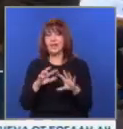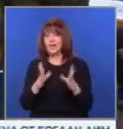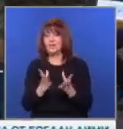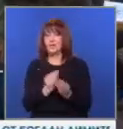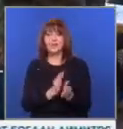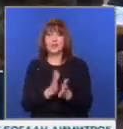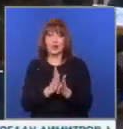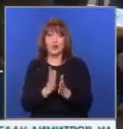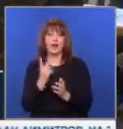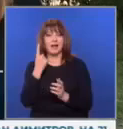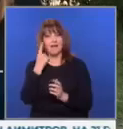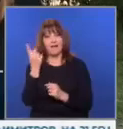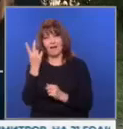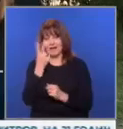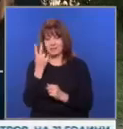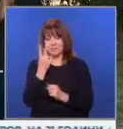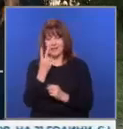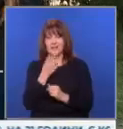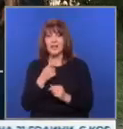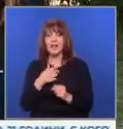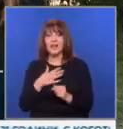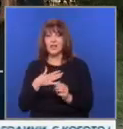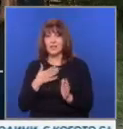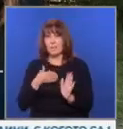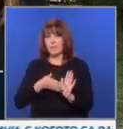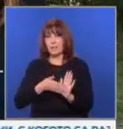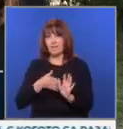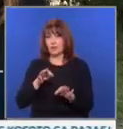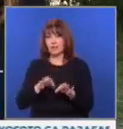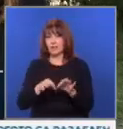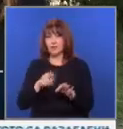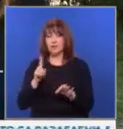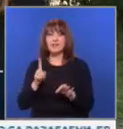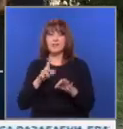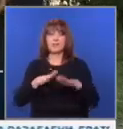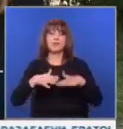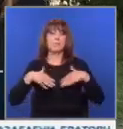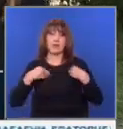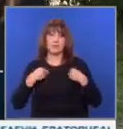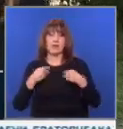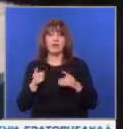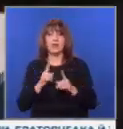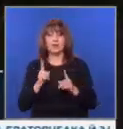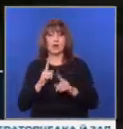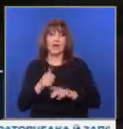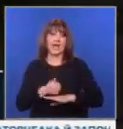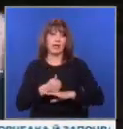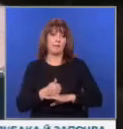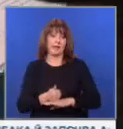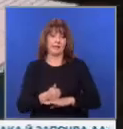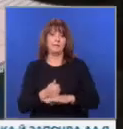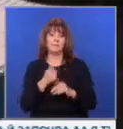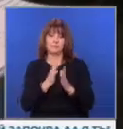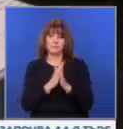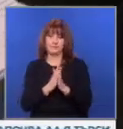са на ясно с това. Тя ще има право да гласува само за парламент, но не и за районен кмет. Отойк